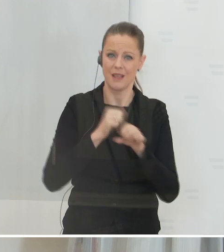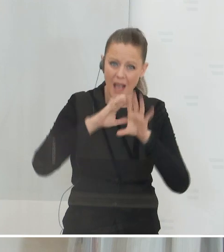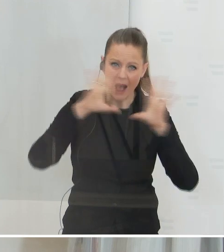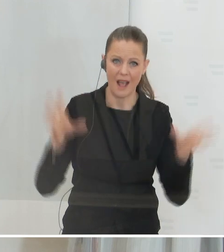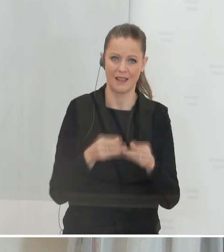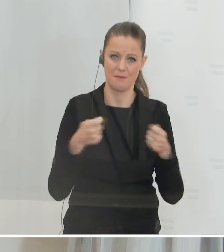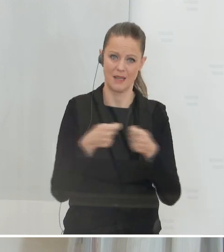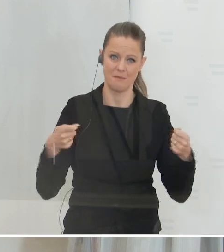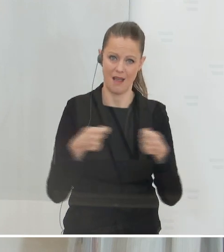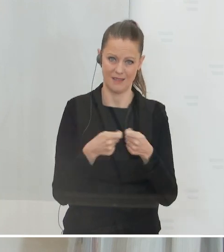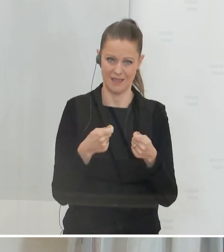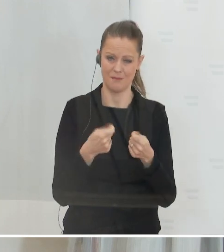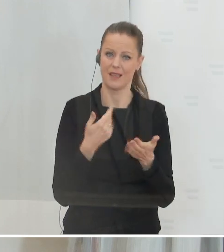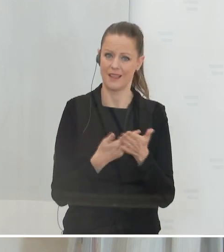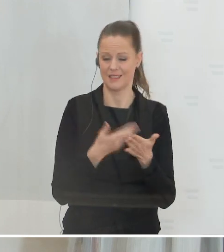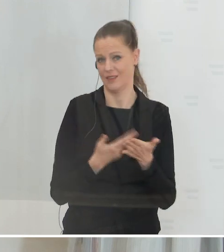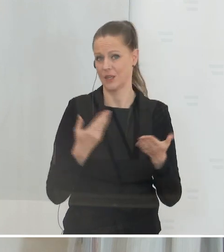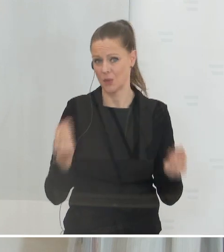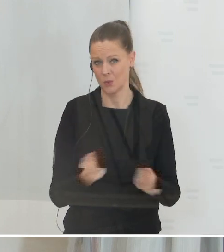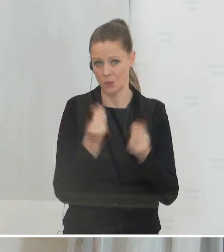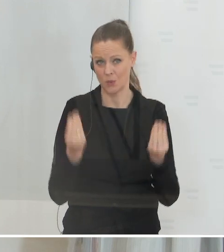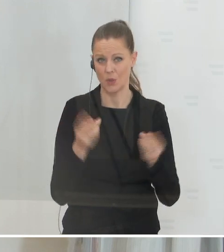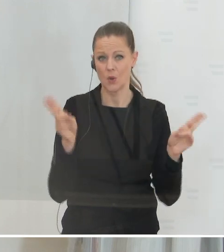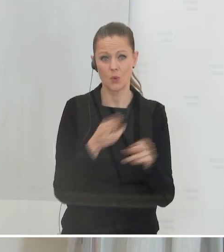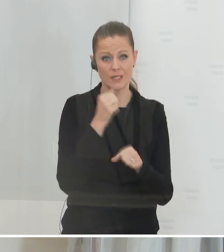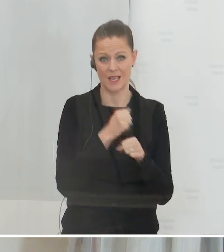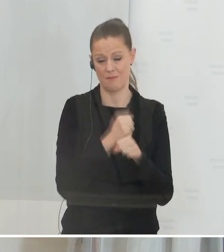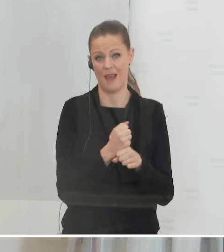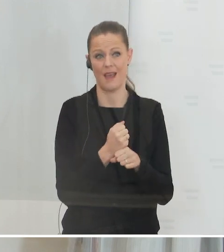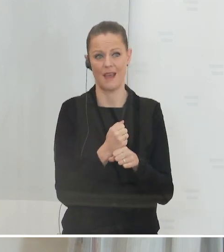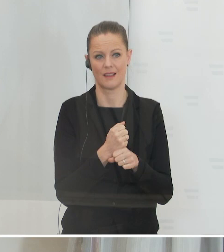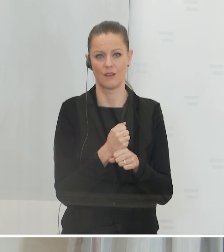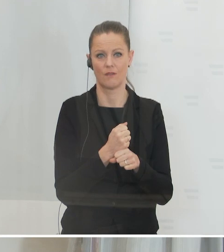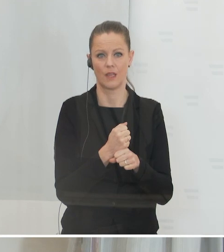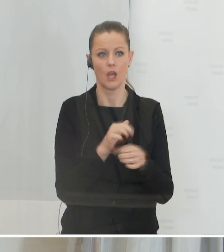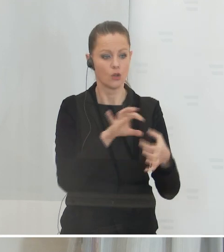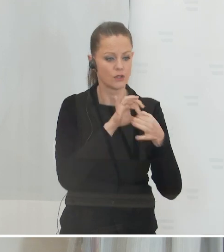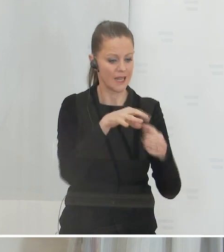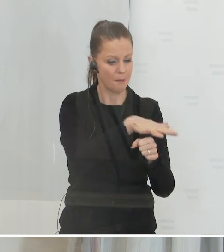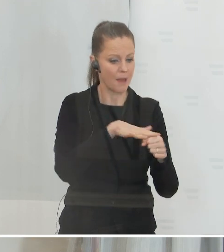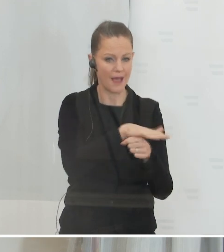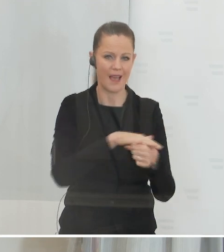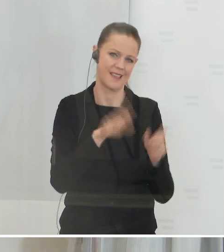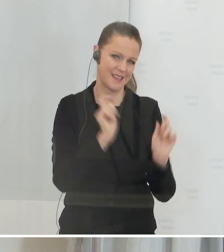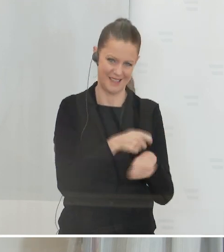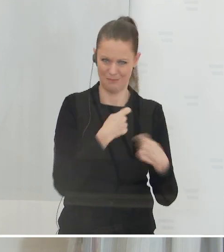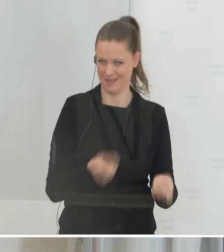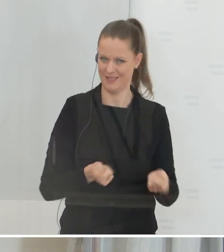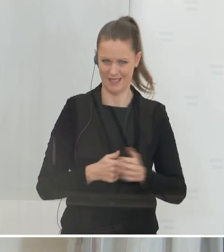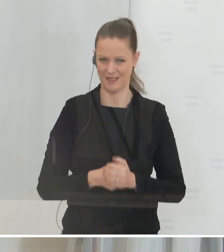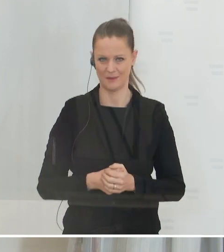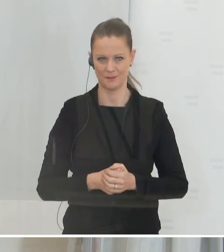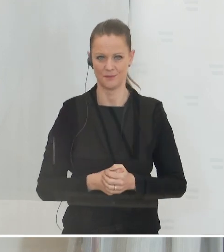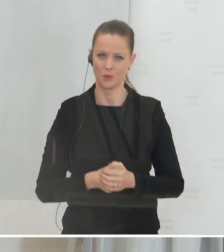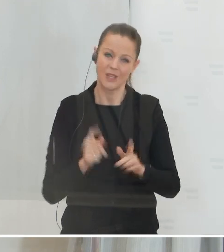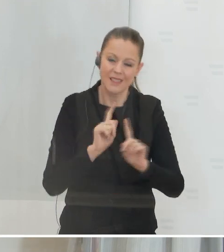und es deshalb in der Kurzarbeit keine sektorale oder branchenmäßig Unterscheidung